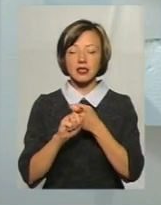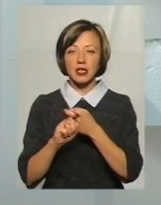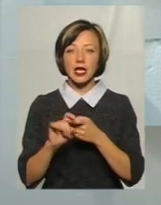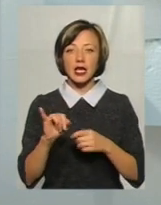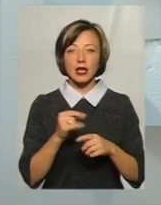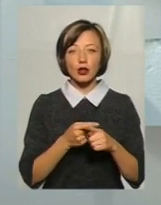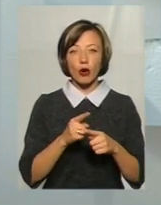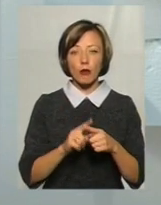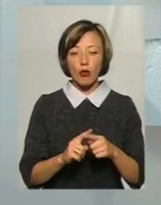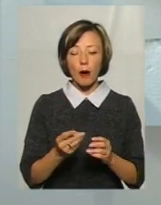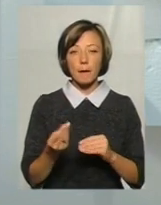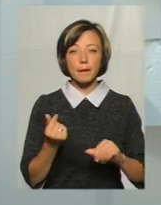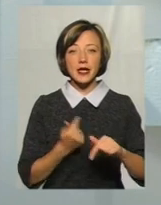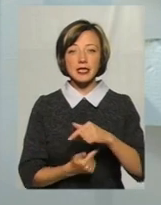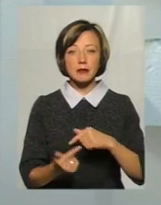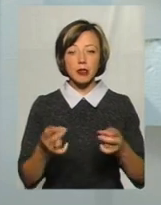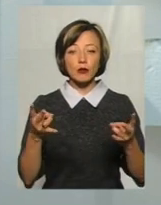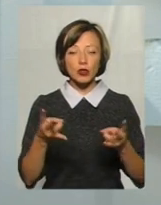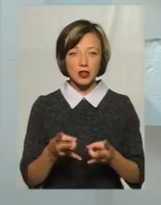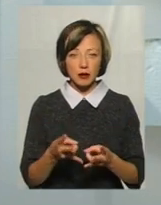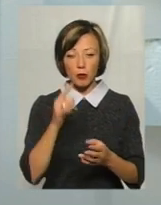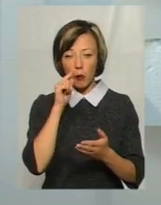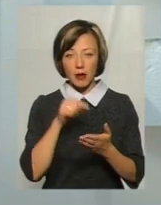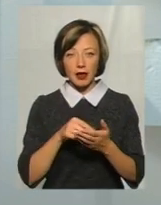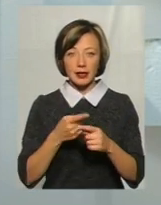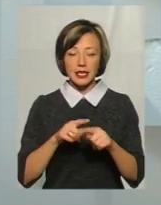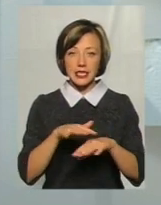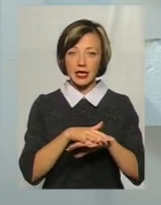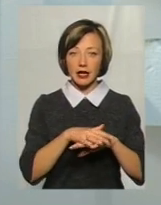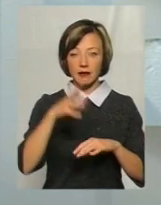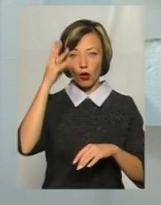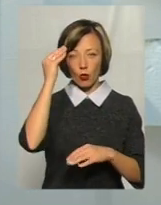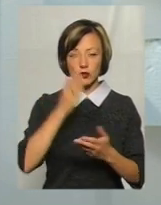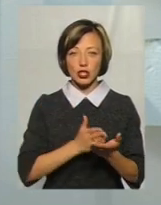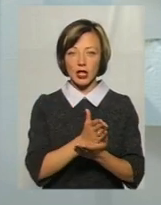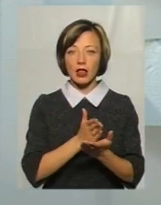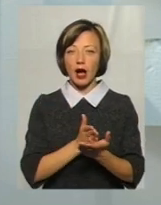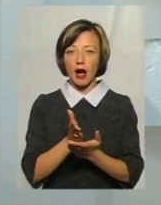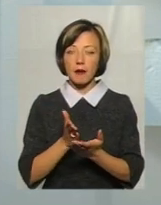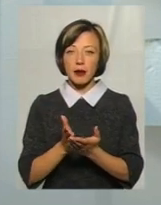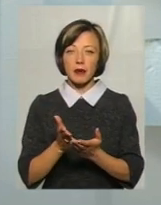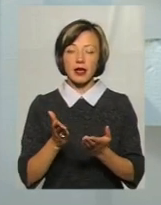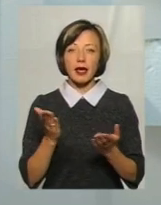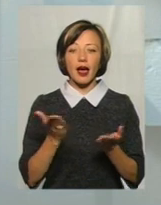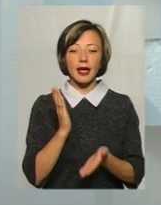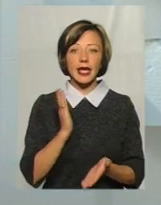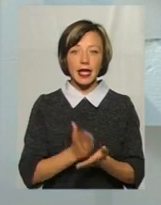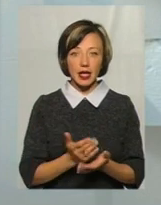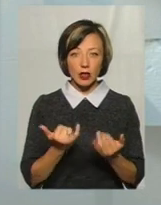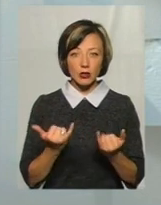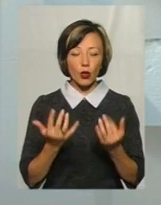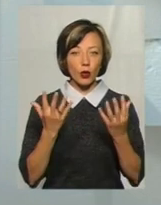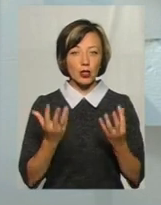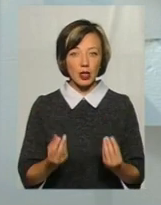І тому підприємцям потрібно виходити на ці ринки, враховуючи ті напрямки або ці тренди, які є у сьогодні.